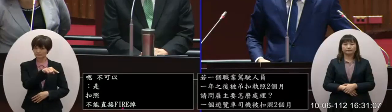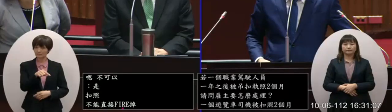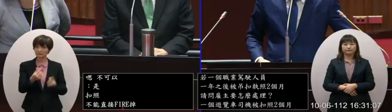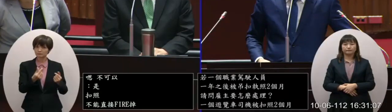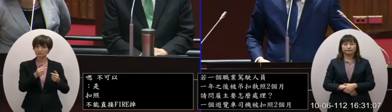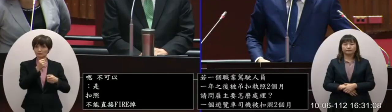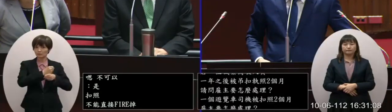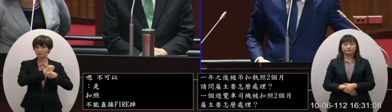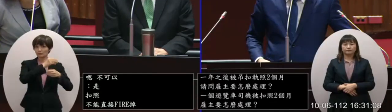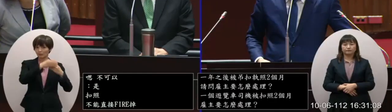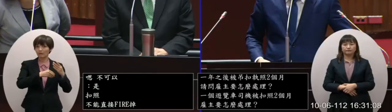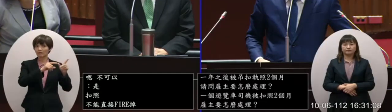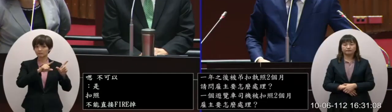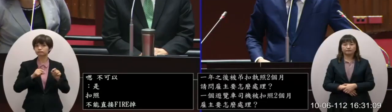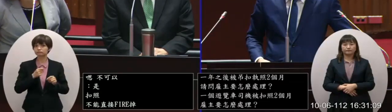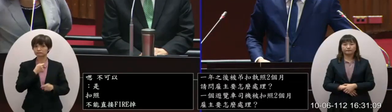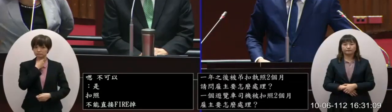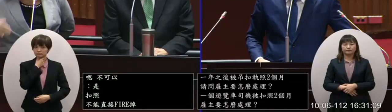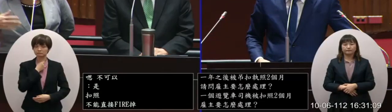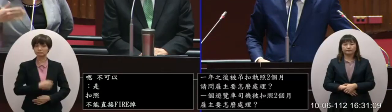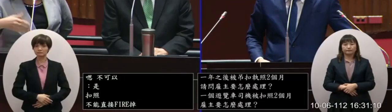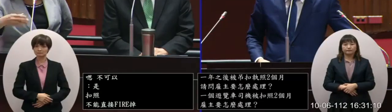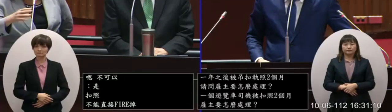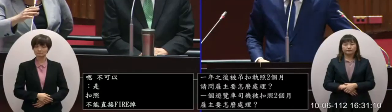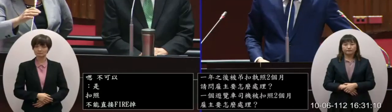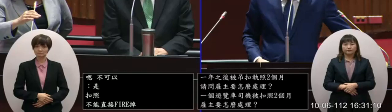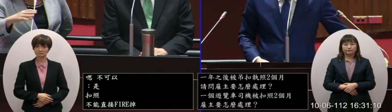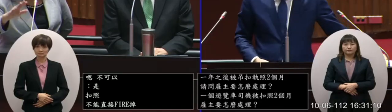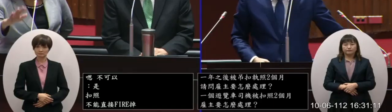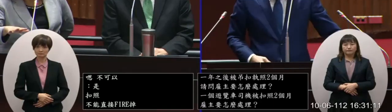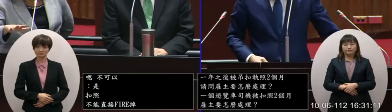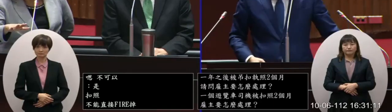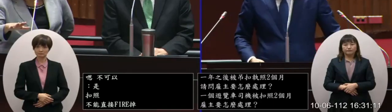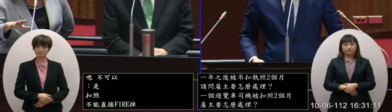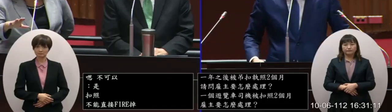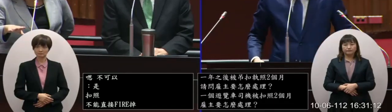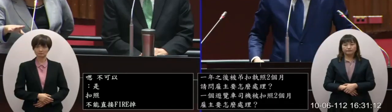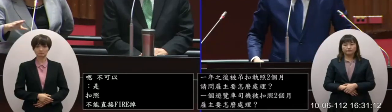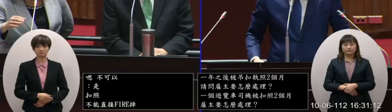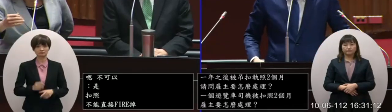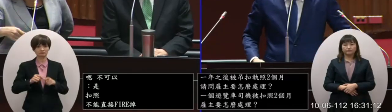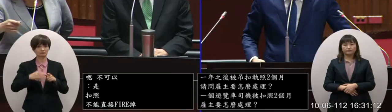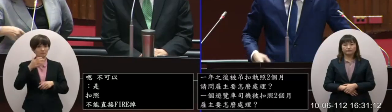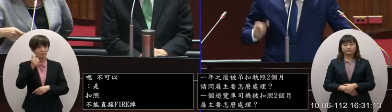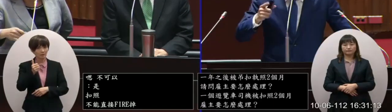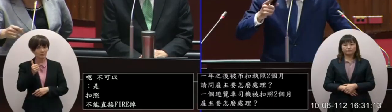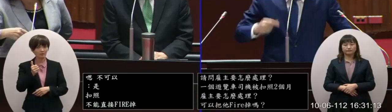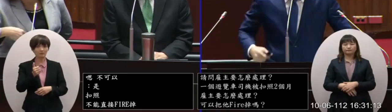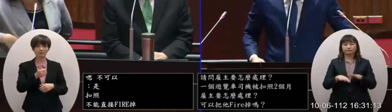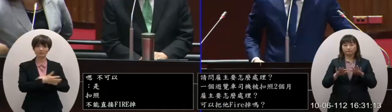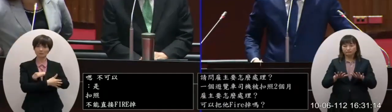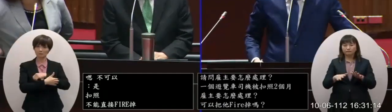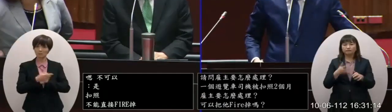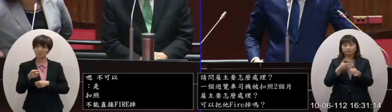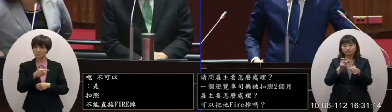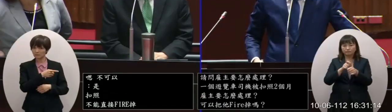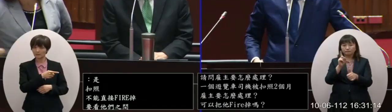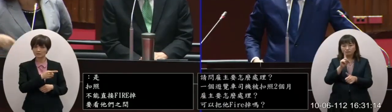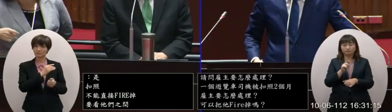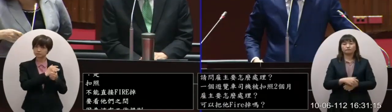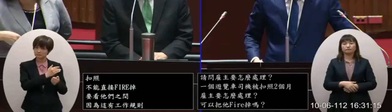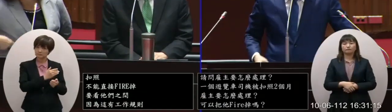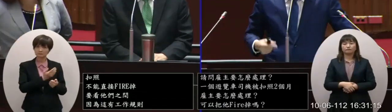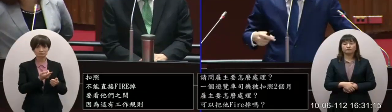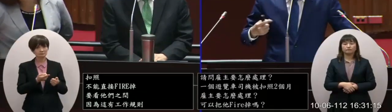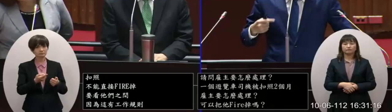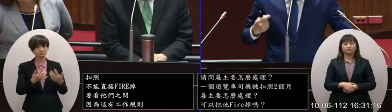工作規則這個一些就是他要怎麼樣他要給他停就是說沒有現在有個問題解雇的